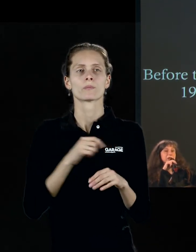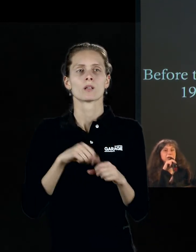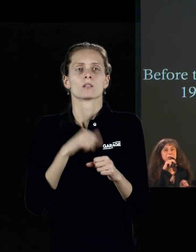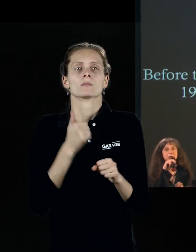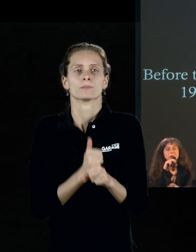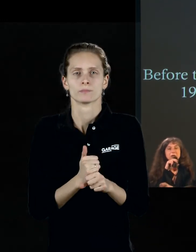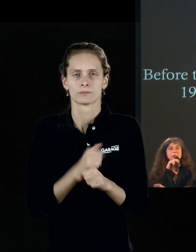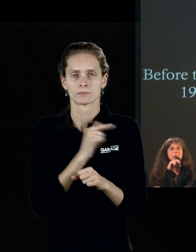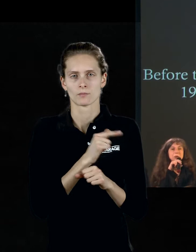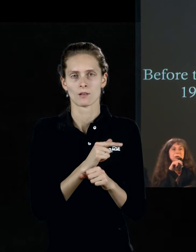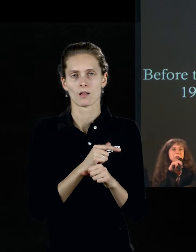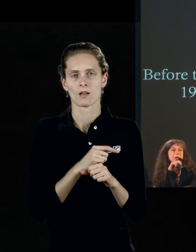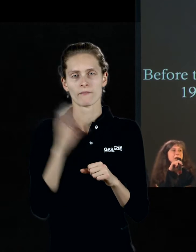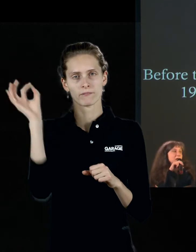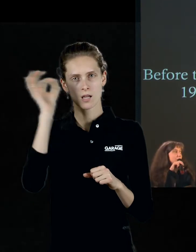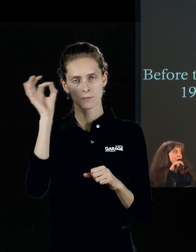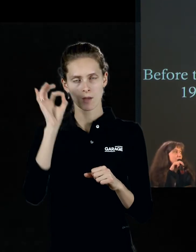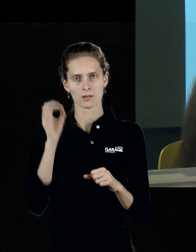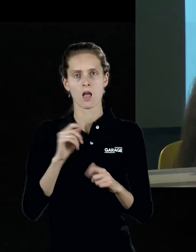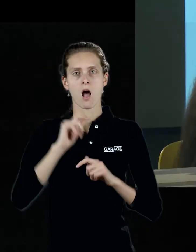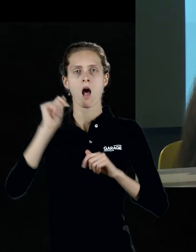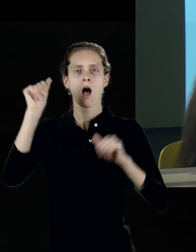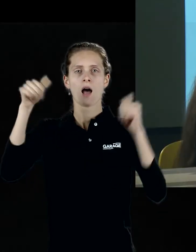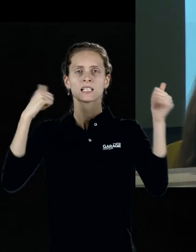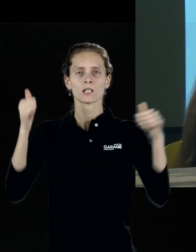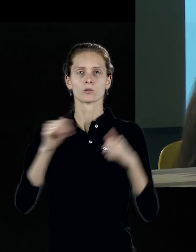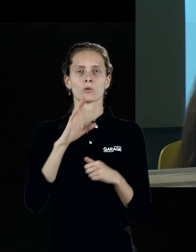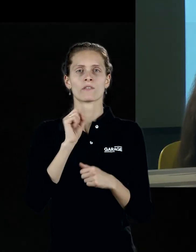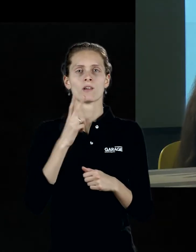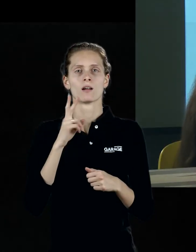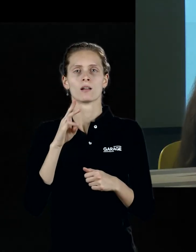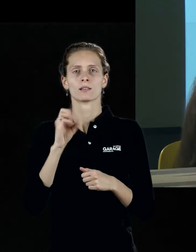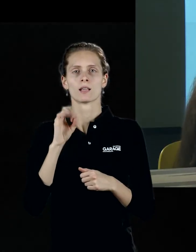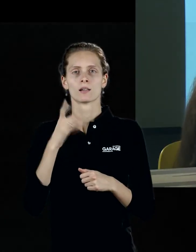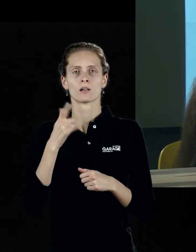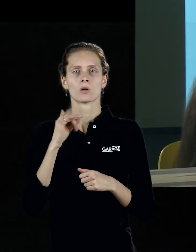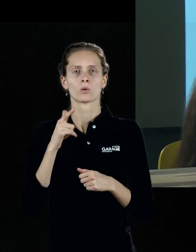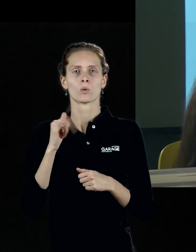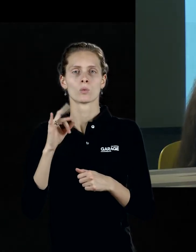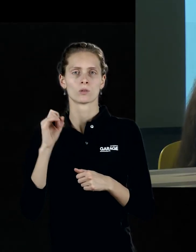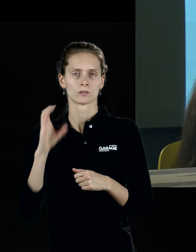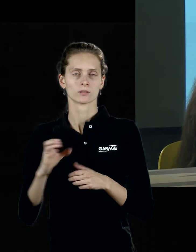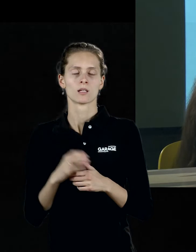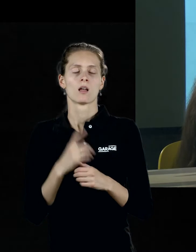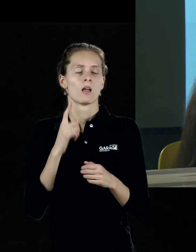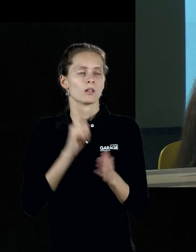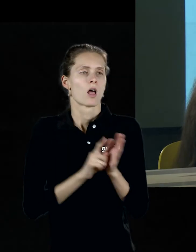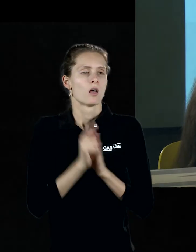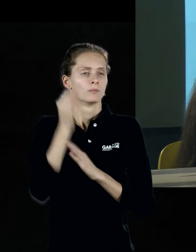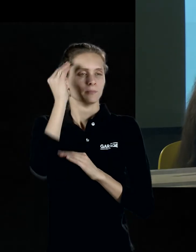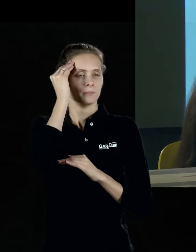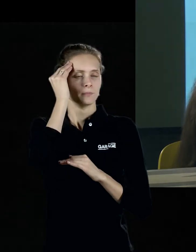архитектором Вальтером Гропиусом, и изначально мыслилась, как некое отрицание